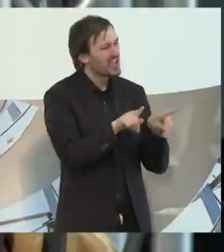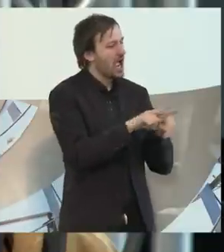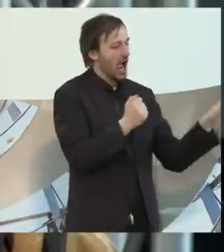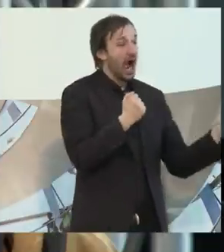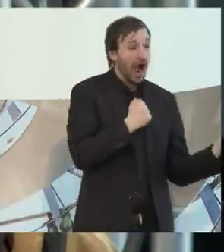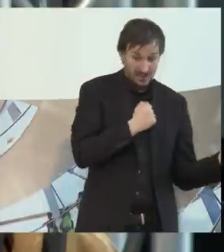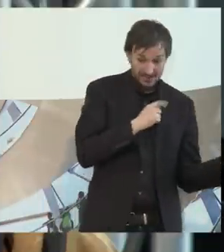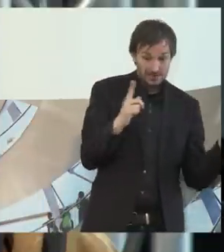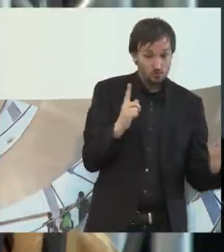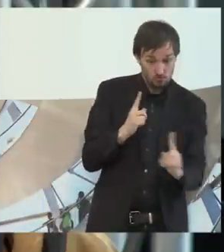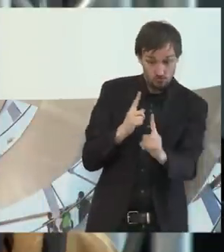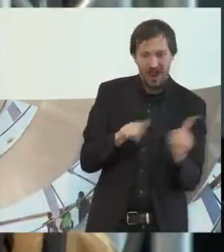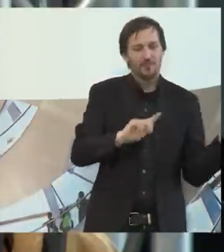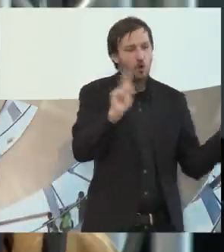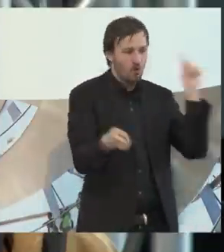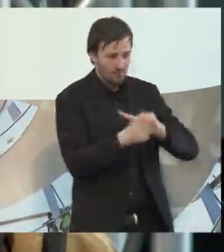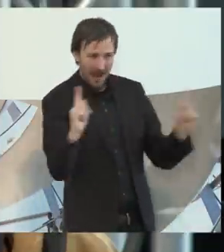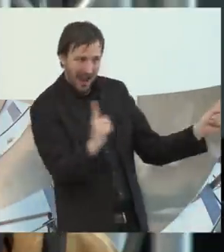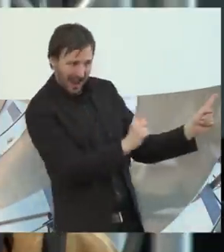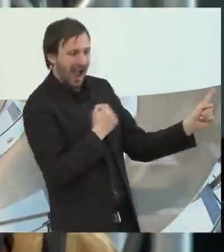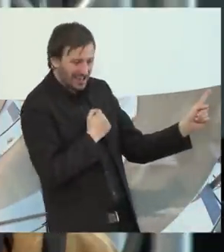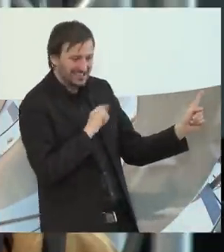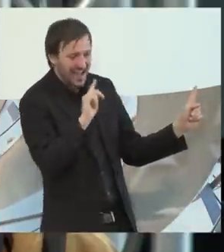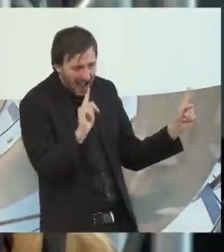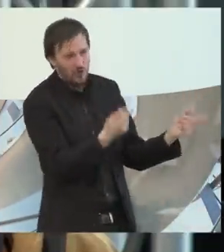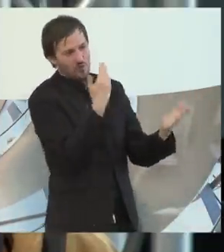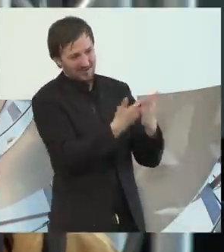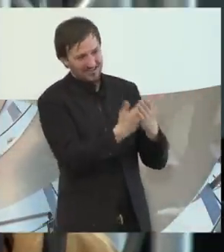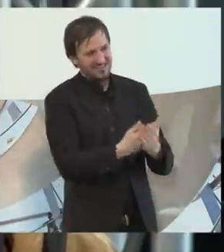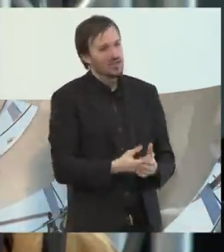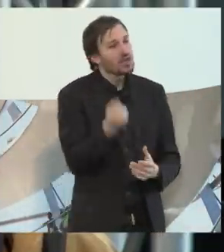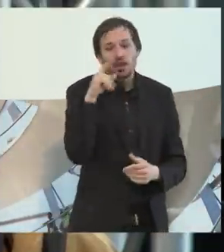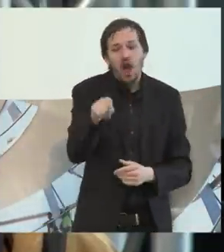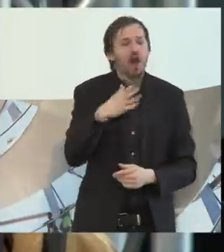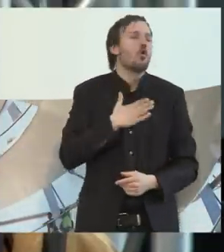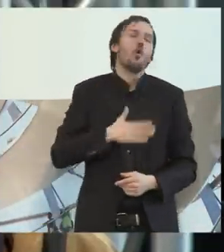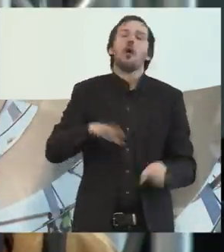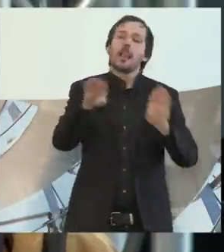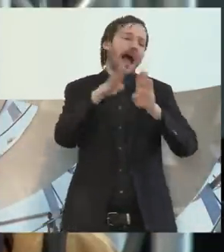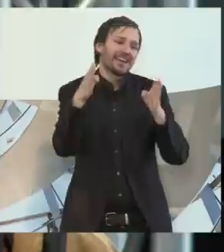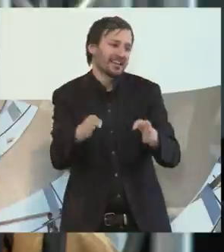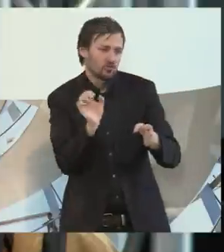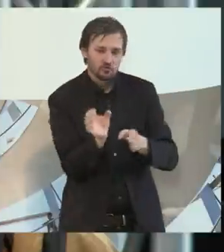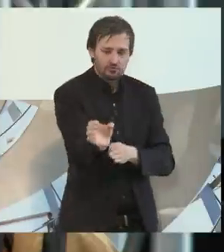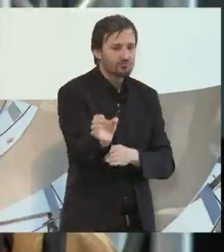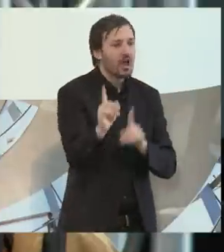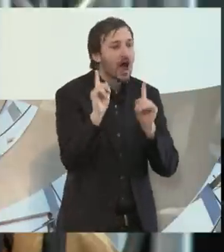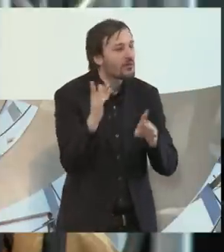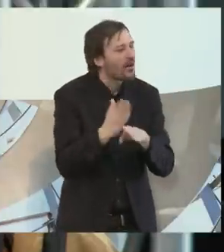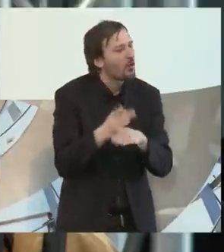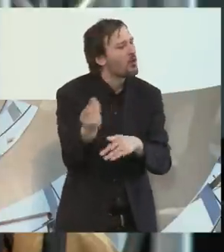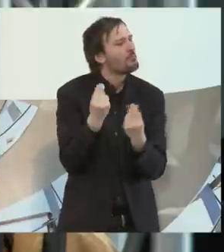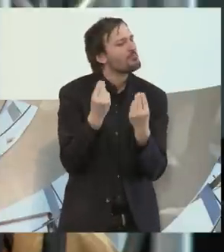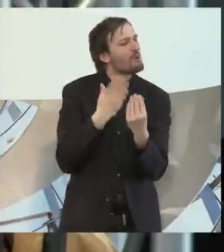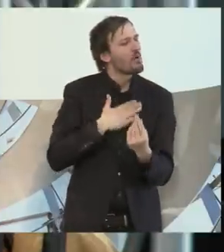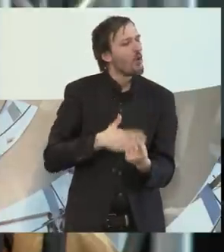Nichtbehinderten zu den Behinderten als auch andersrum. Und natürlich fühlen sie sich wohl in den Einrichtungen, aber sie fühlen sich nur deswegen wohl,